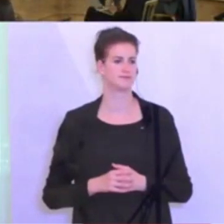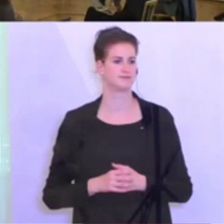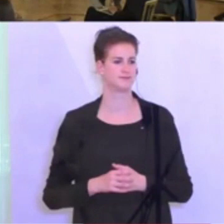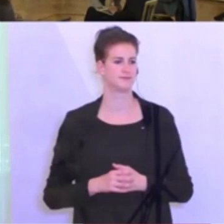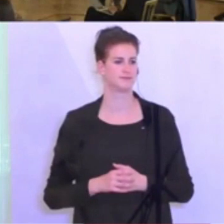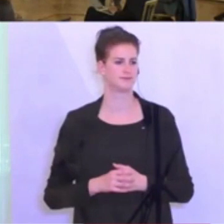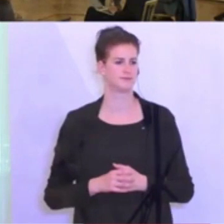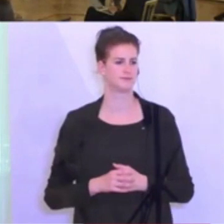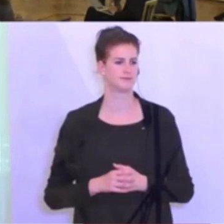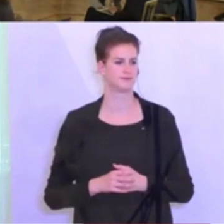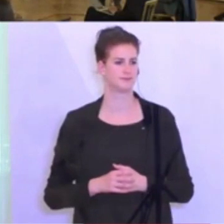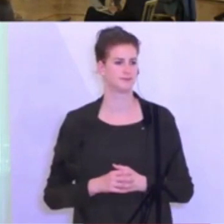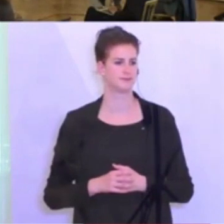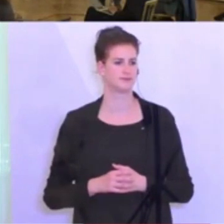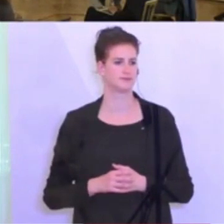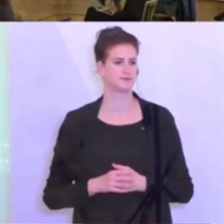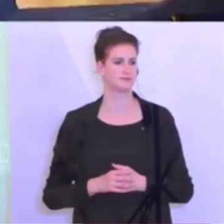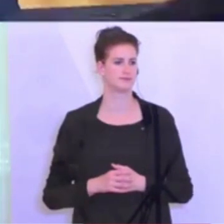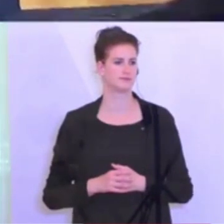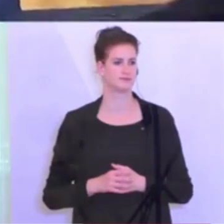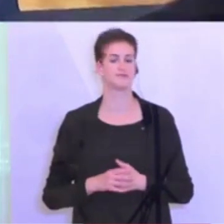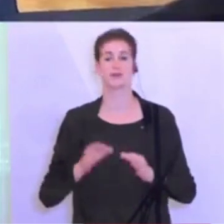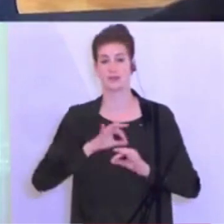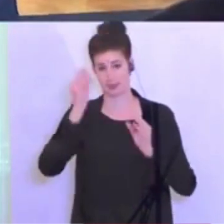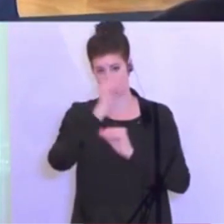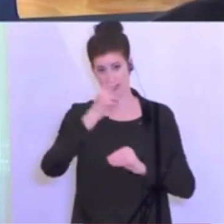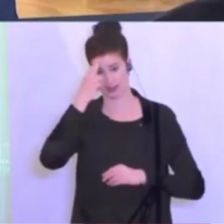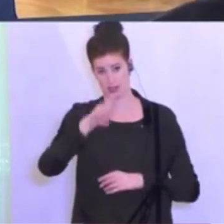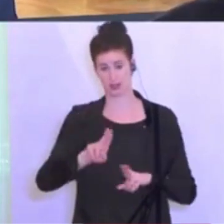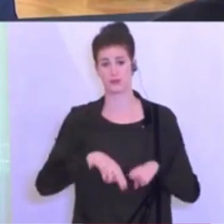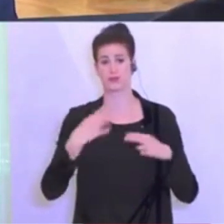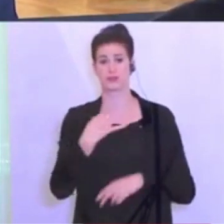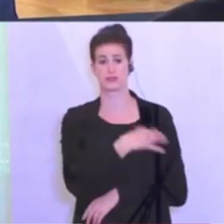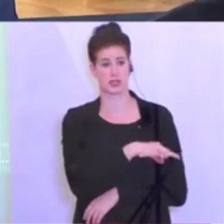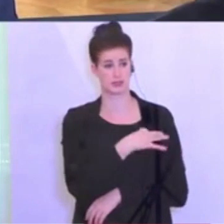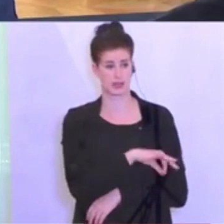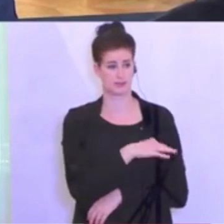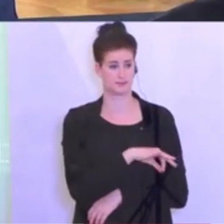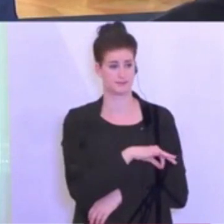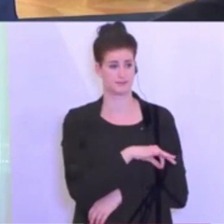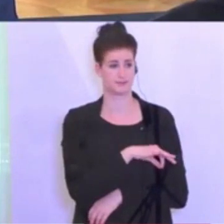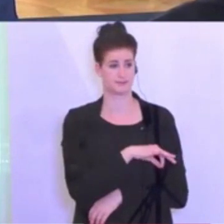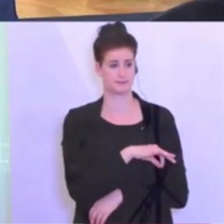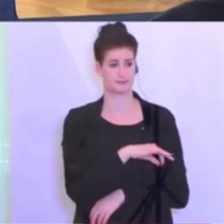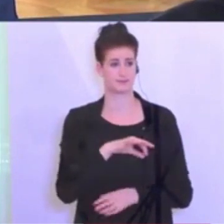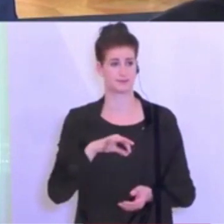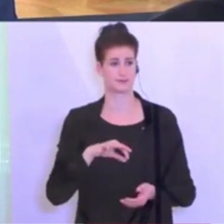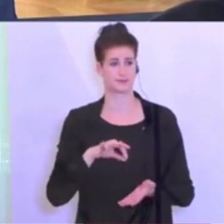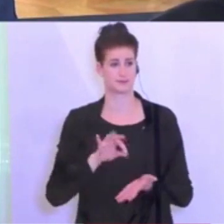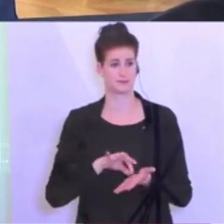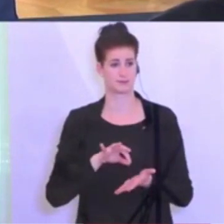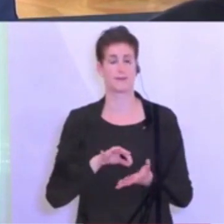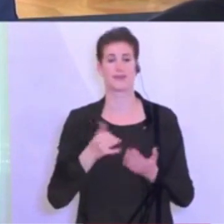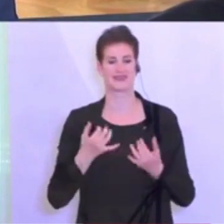Adil Elmas, Tagesjournal Österreich-TV-Programm. Sehr geehrter Herr Bundeskanzler, man darf in 32 Länder reisen.